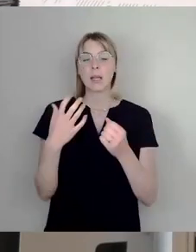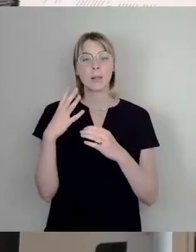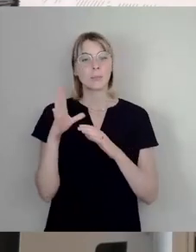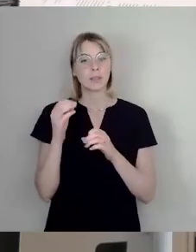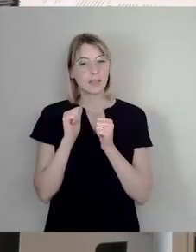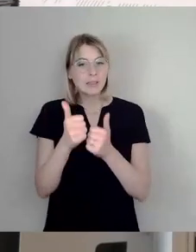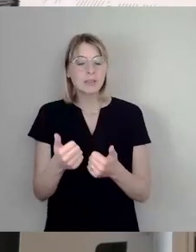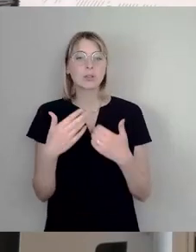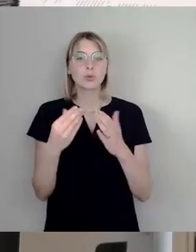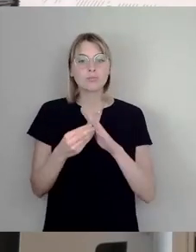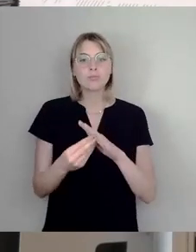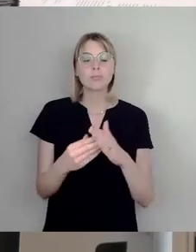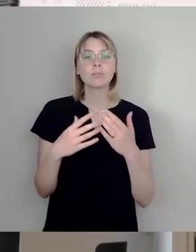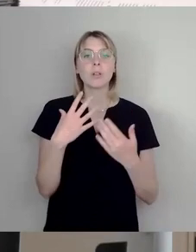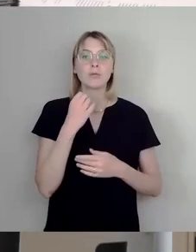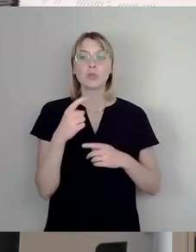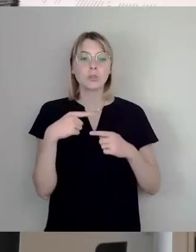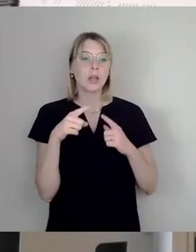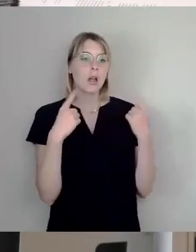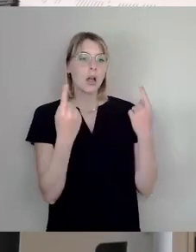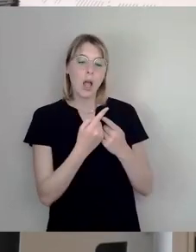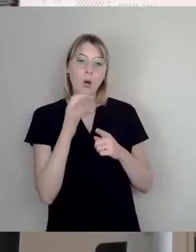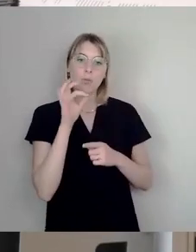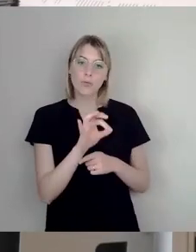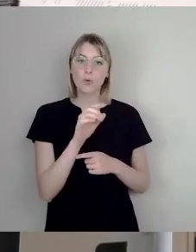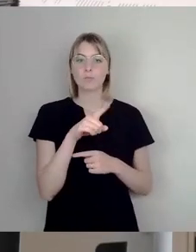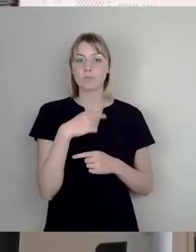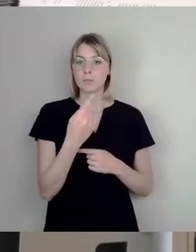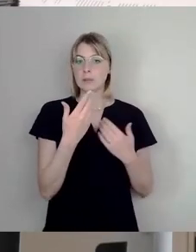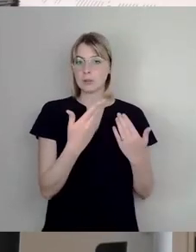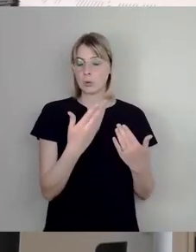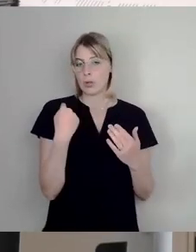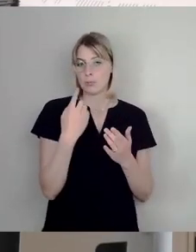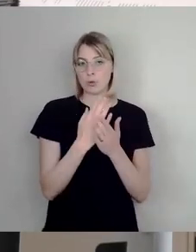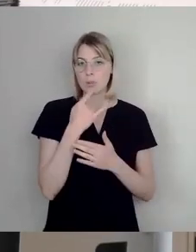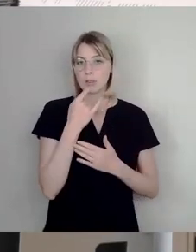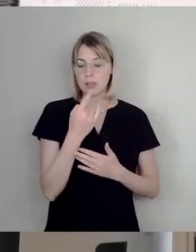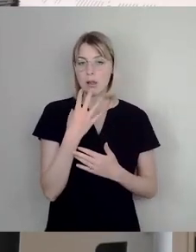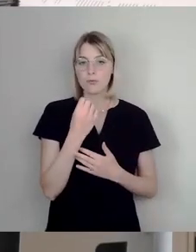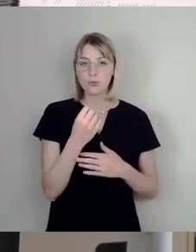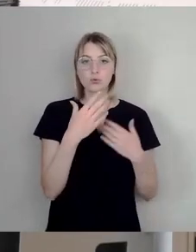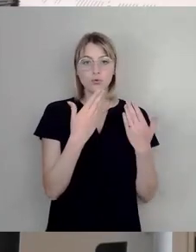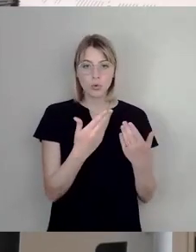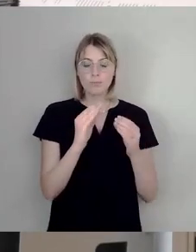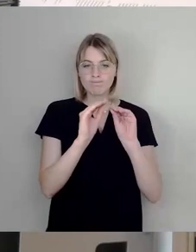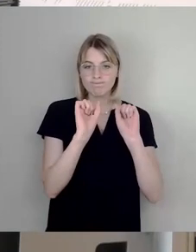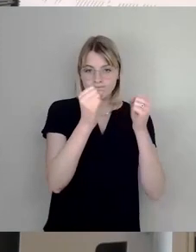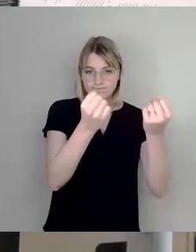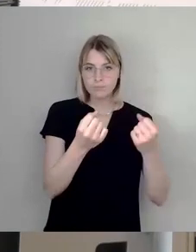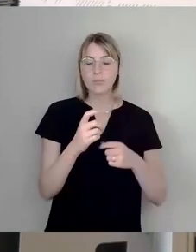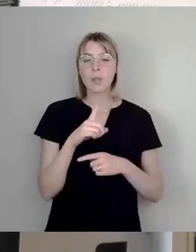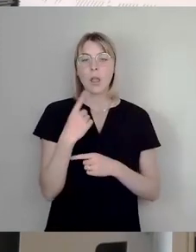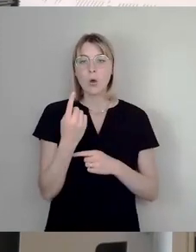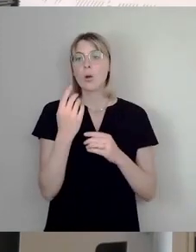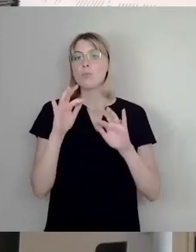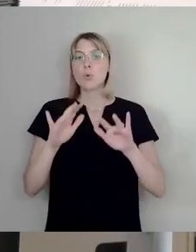anderen Stadt der Republik finden. Was wir dafür brauchen, ist die Möglichkeit, unseren Beitrag mit niedrigen bürokratischen Hürden und Rechtssicherheit leisten zu